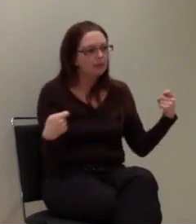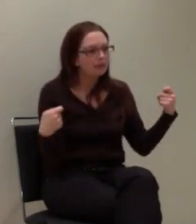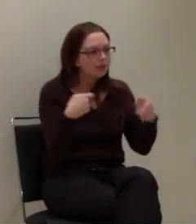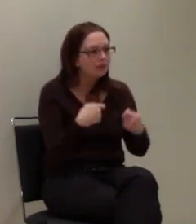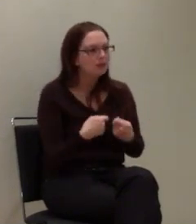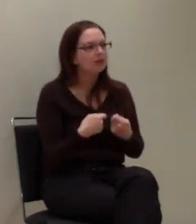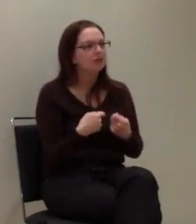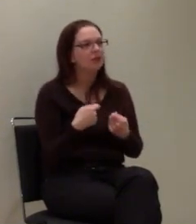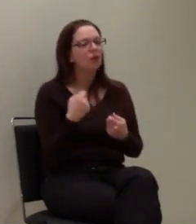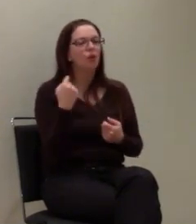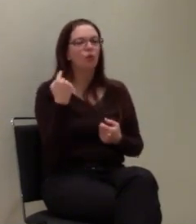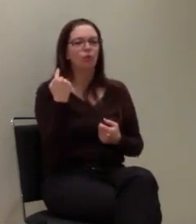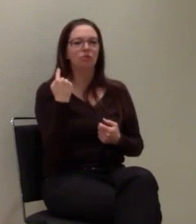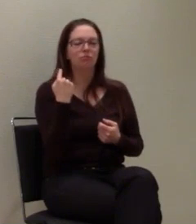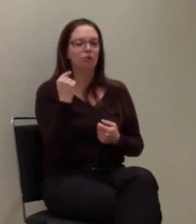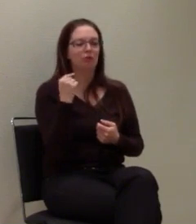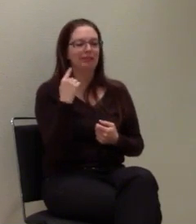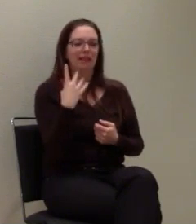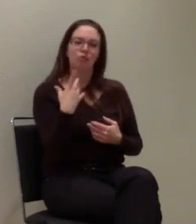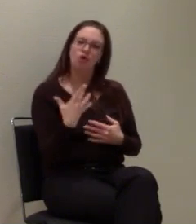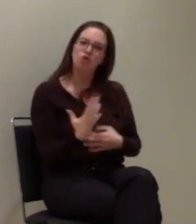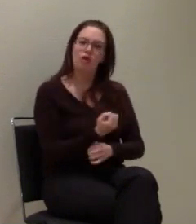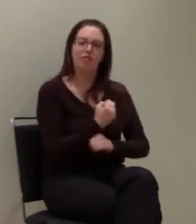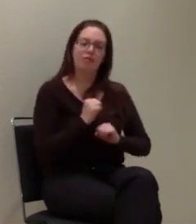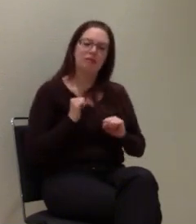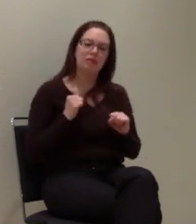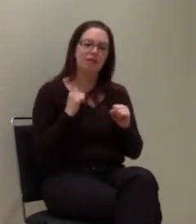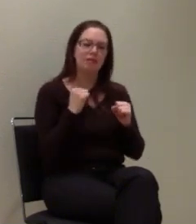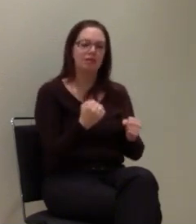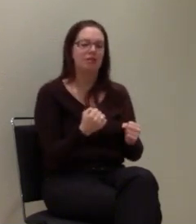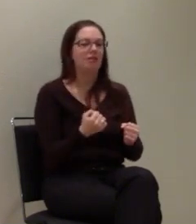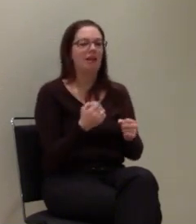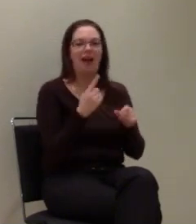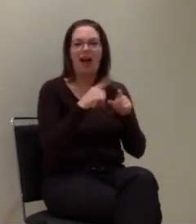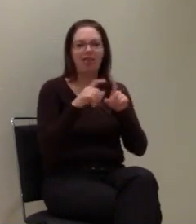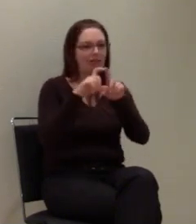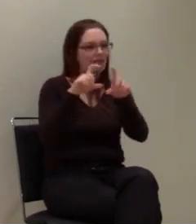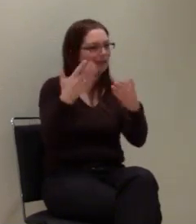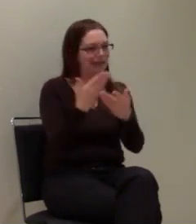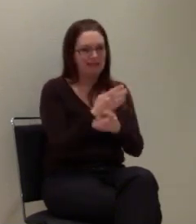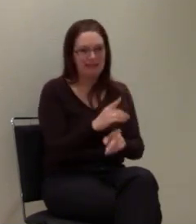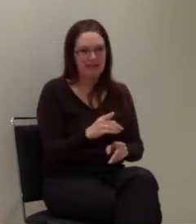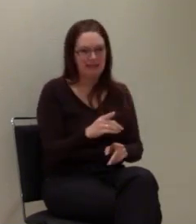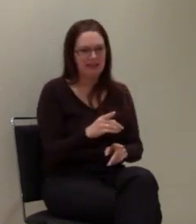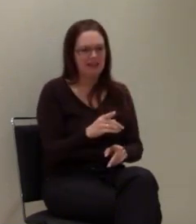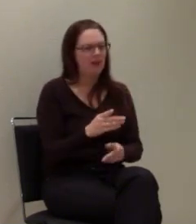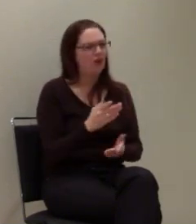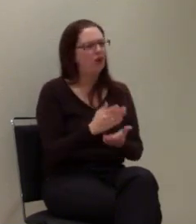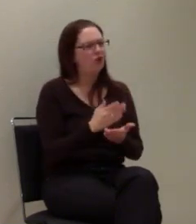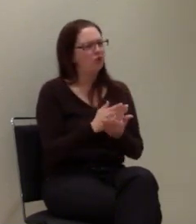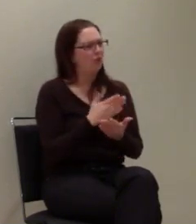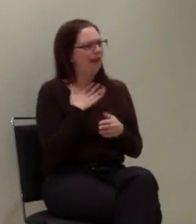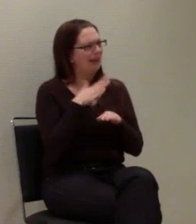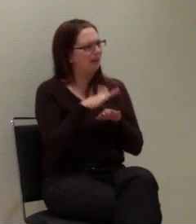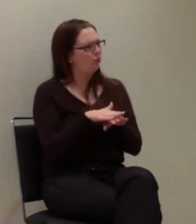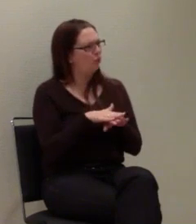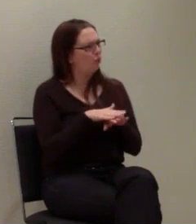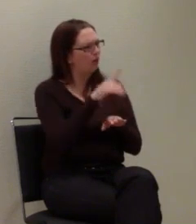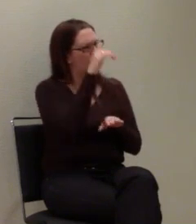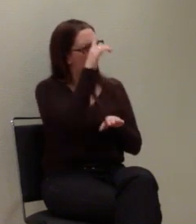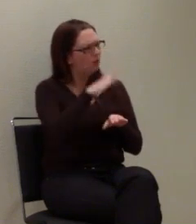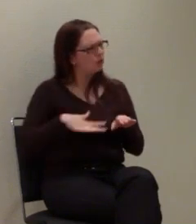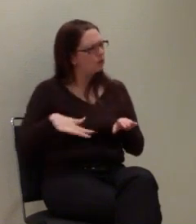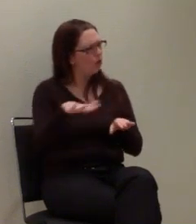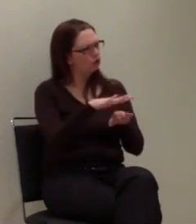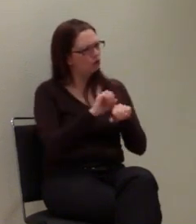angewiesen, mein Verständnis ist, dass auch ein Staat die Verantwortung oder die Aufgabe hat,